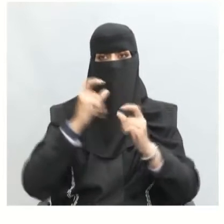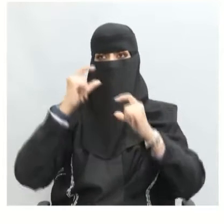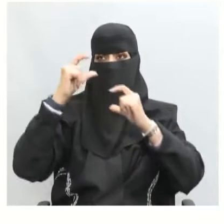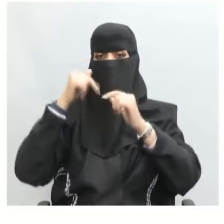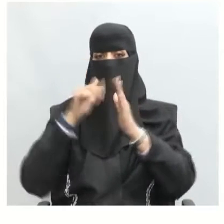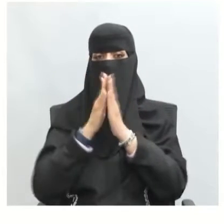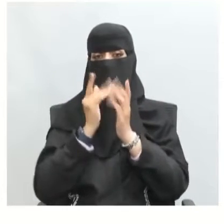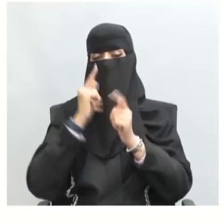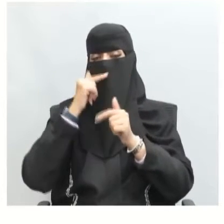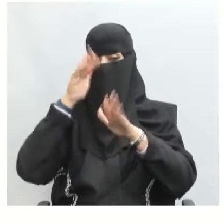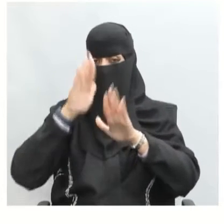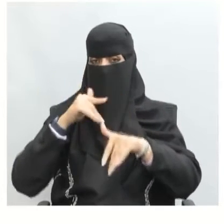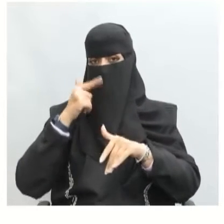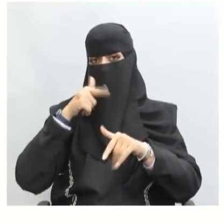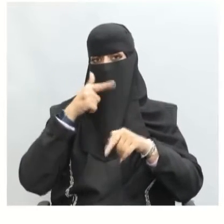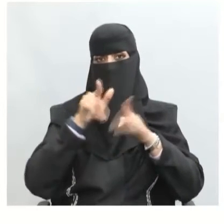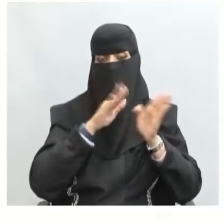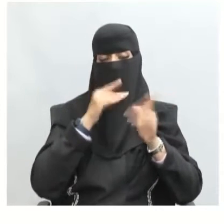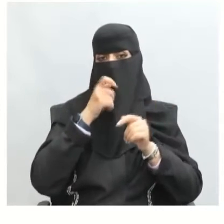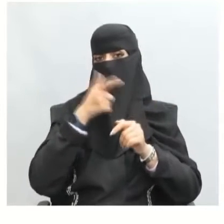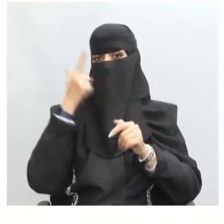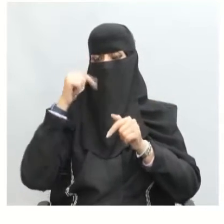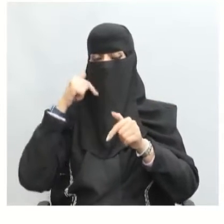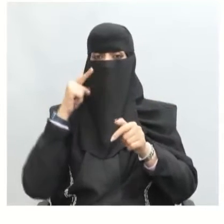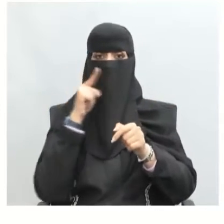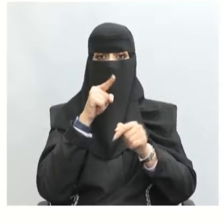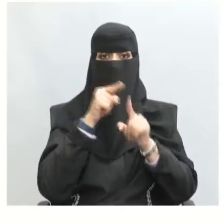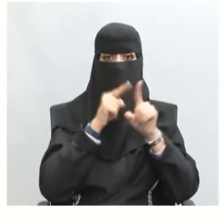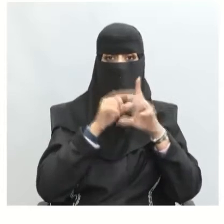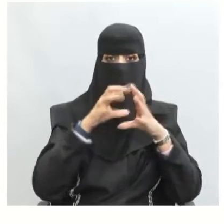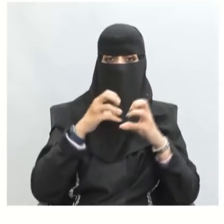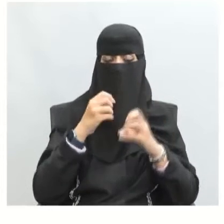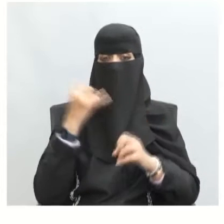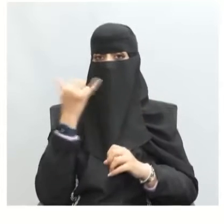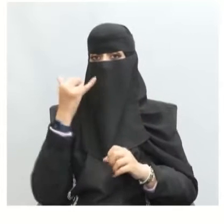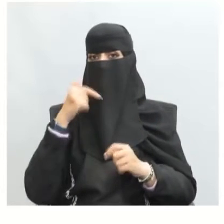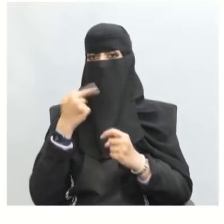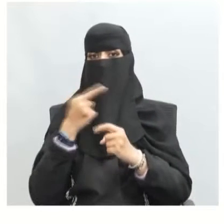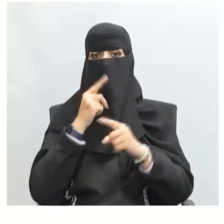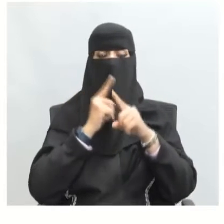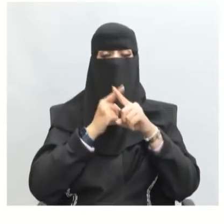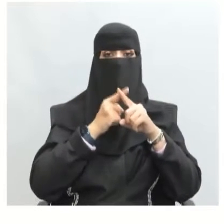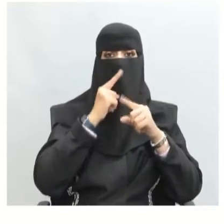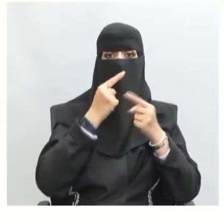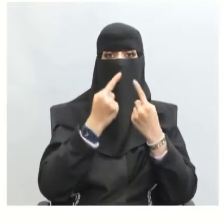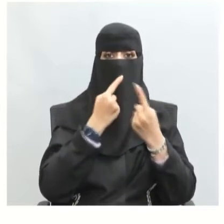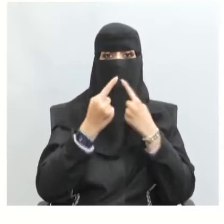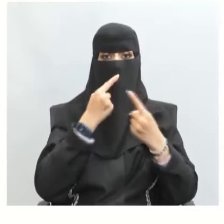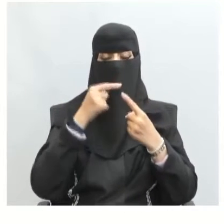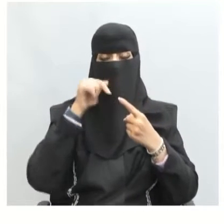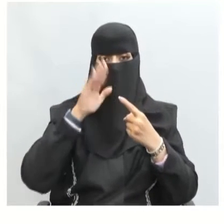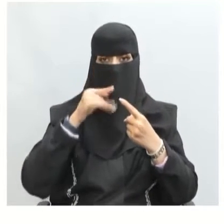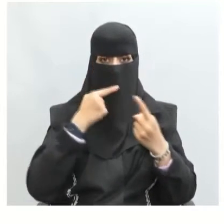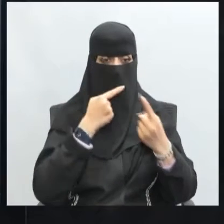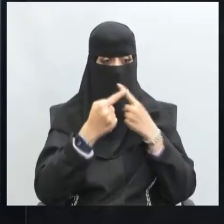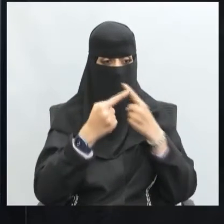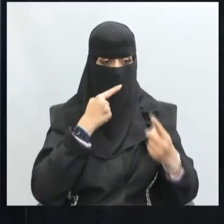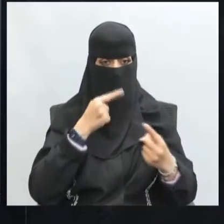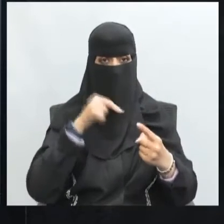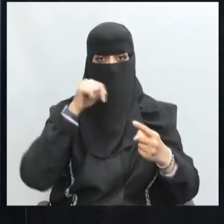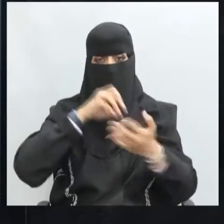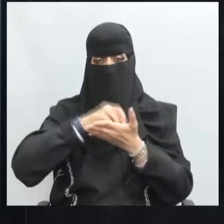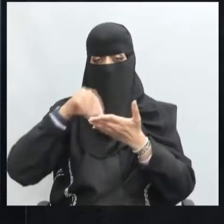القرآن الكريم وسبقا بكرناها تدل على أهمية الحوار وأنه من وسائل الاتصال الفعال وأنه